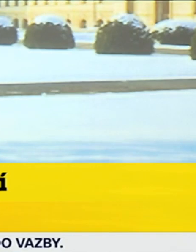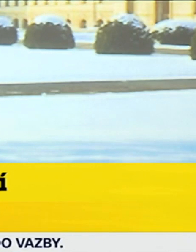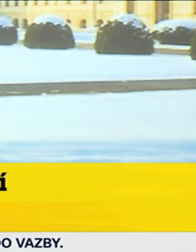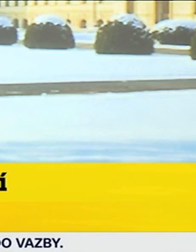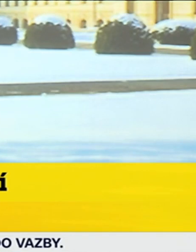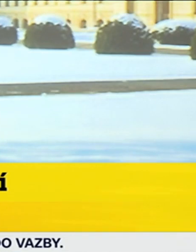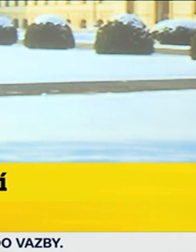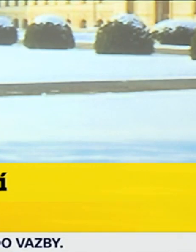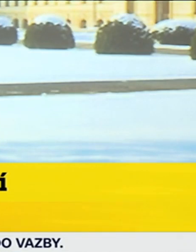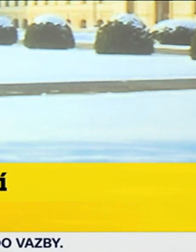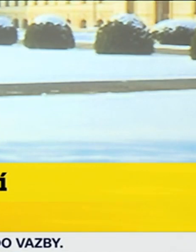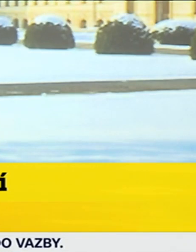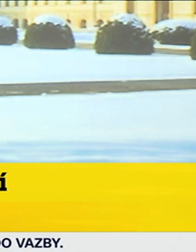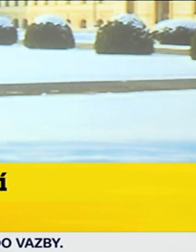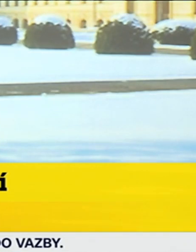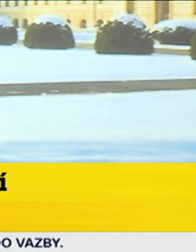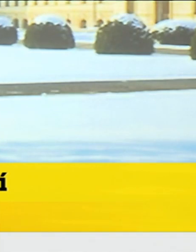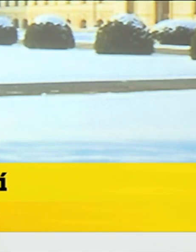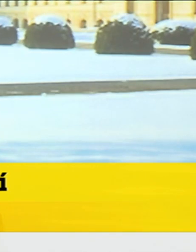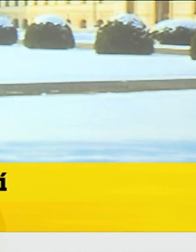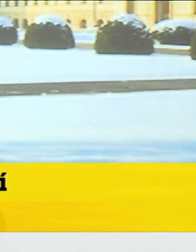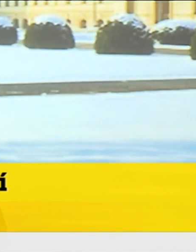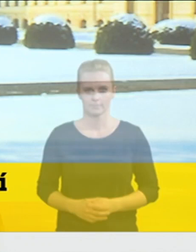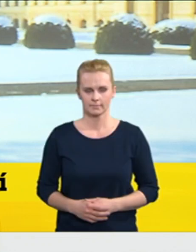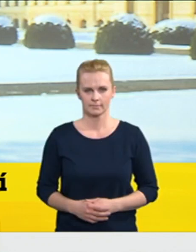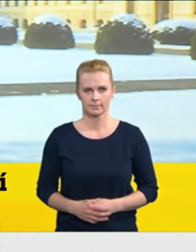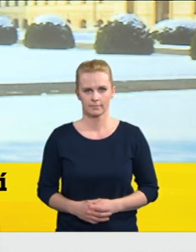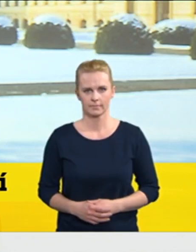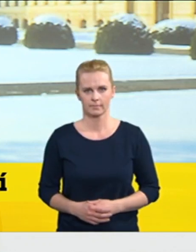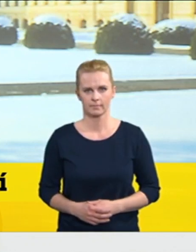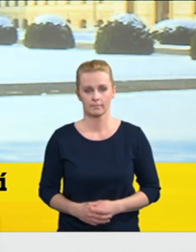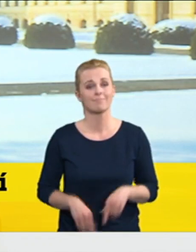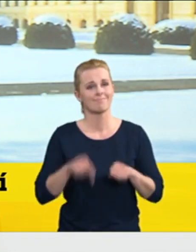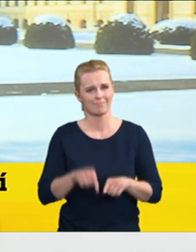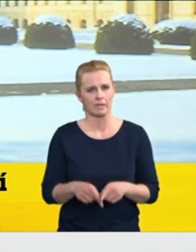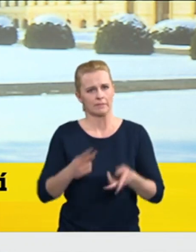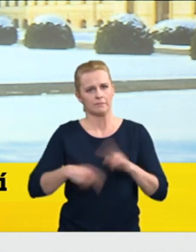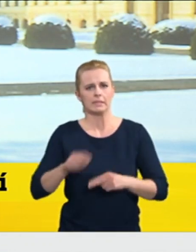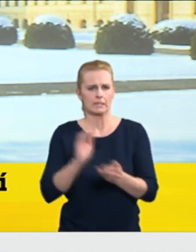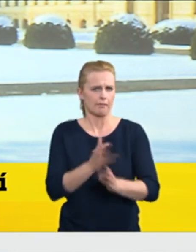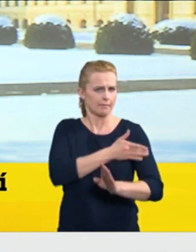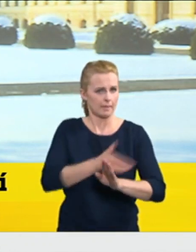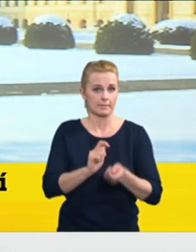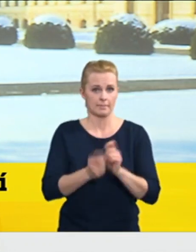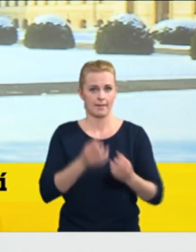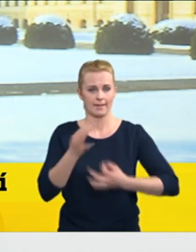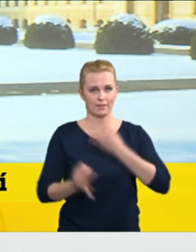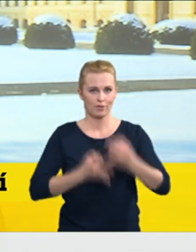jako obchodní cesta. To jsou v zásadě ty největší změny. Ještě řeknu jednu drobnou, ale